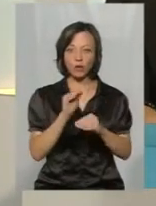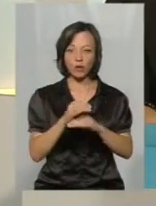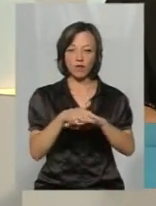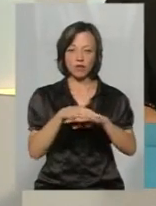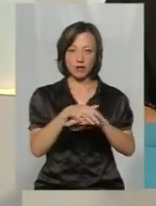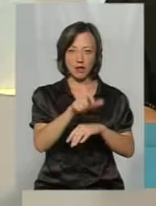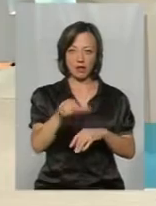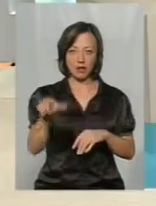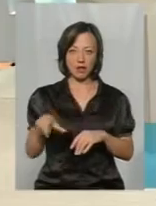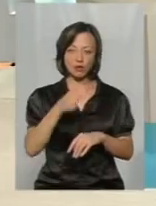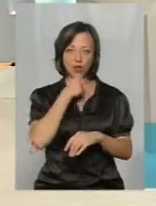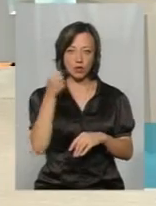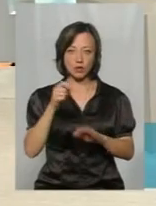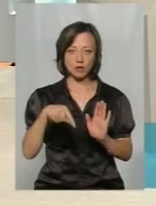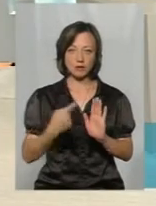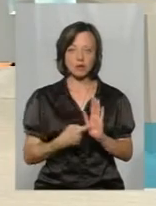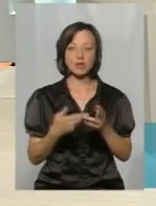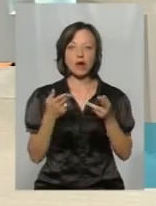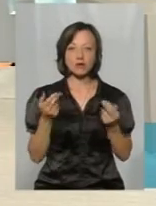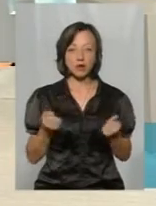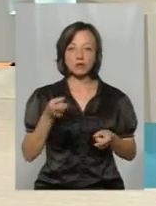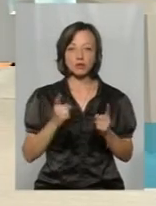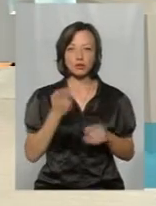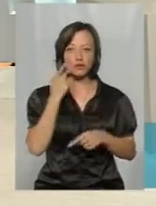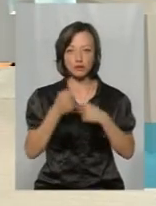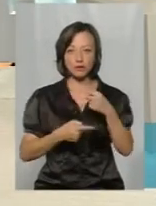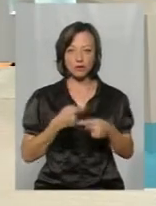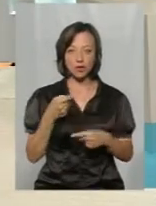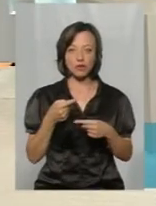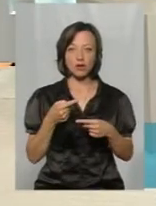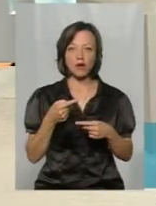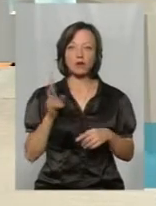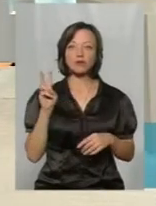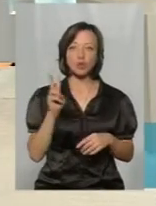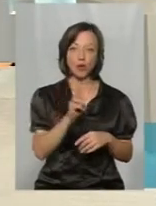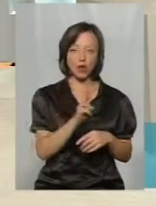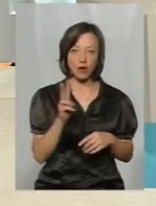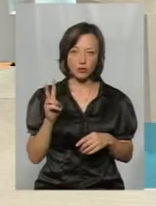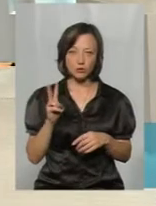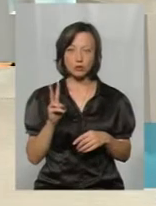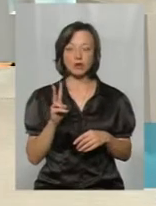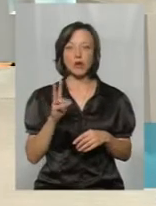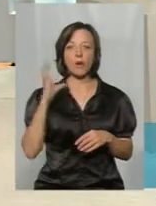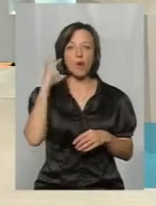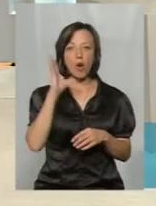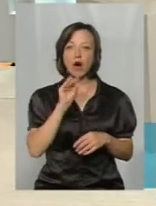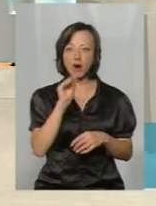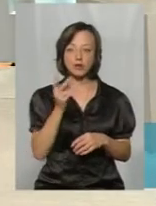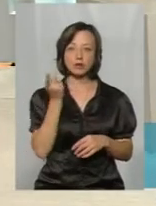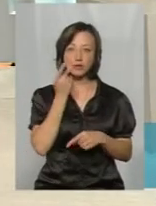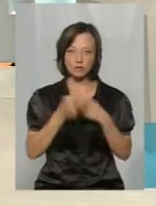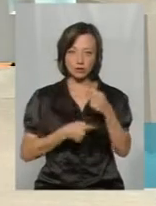населення? Так, звичайно. Завжди в тролейбусах, по радіо завжди